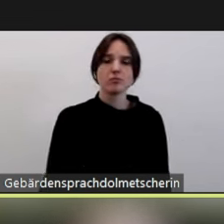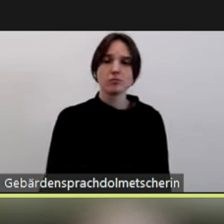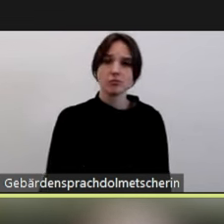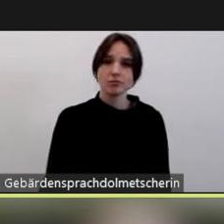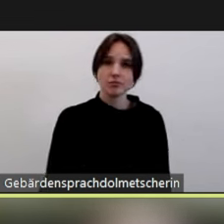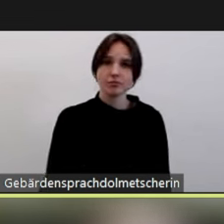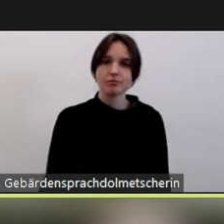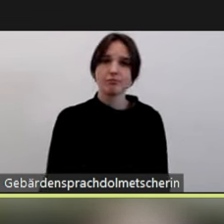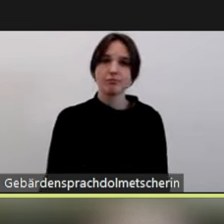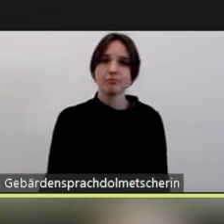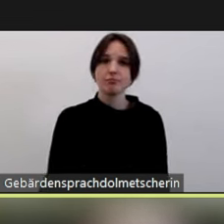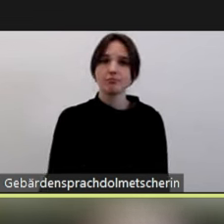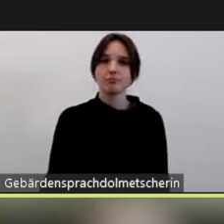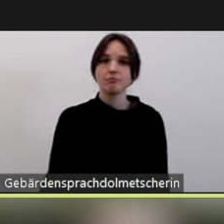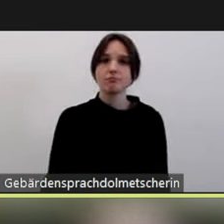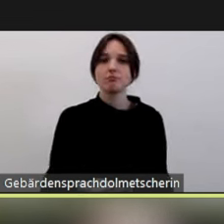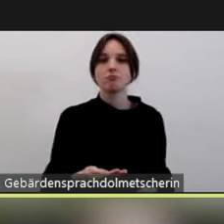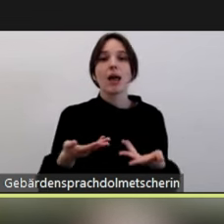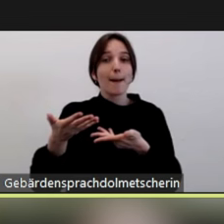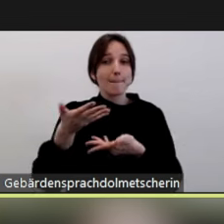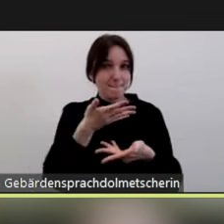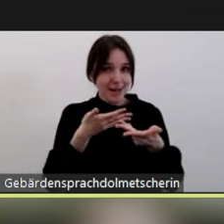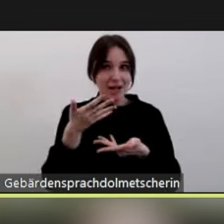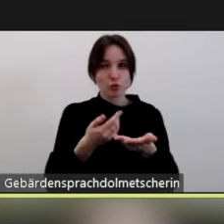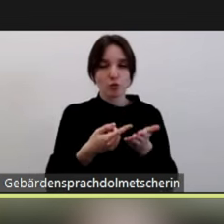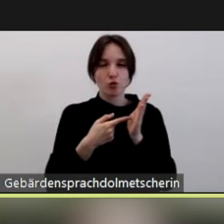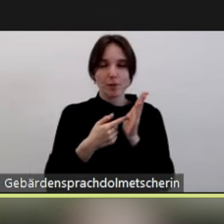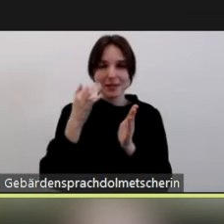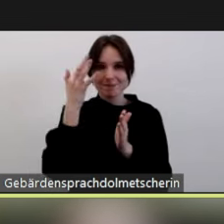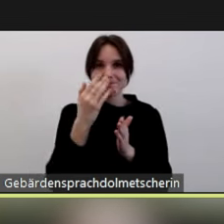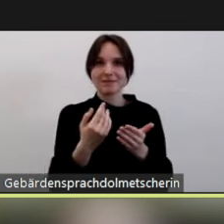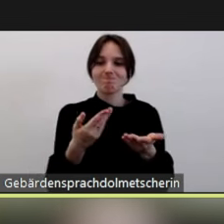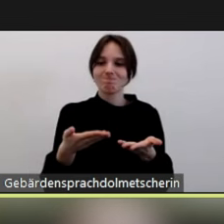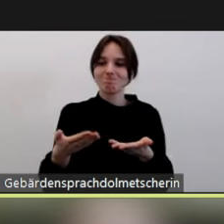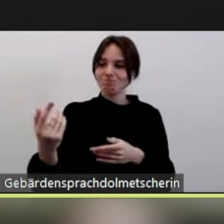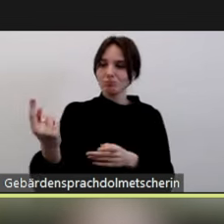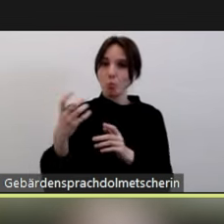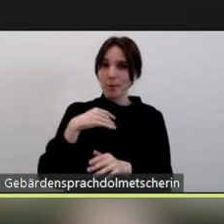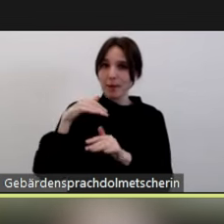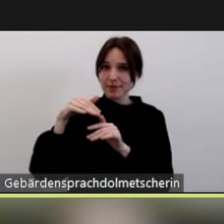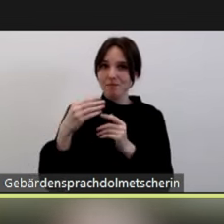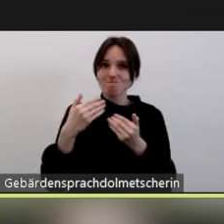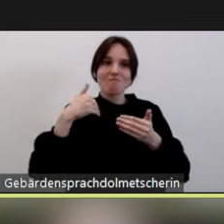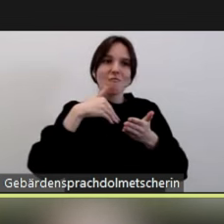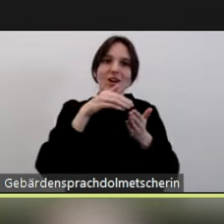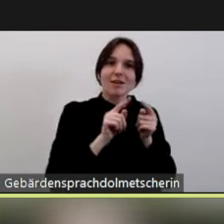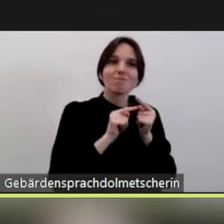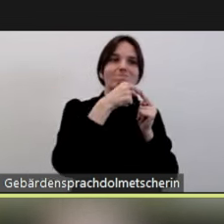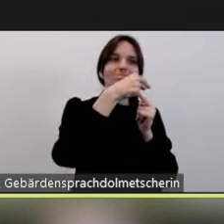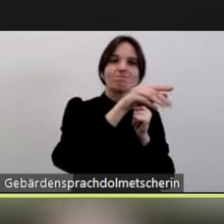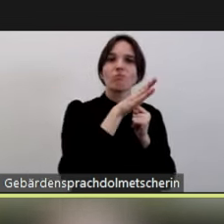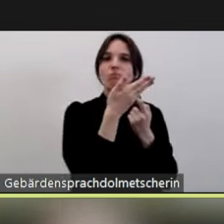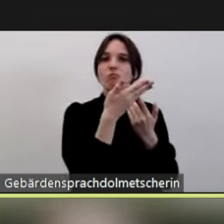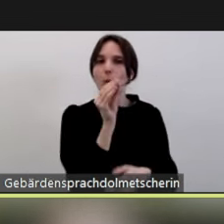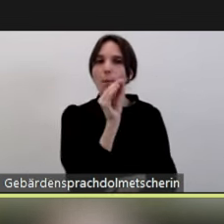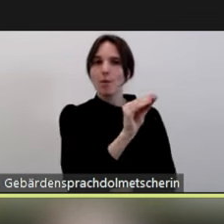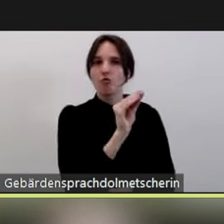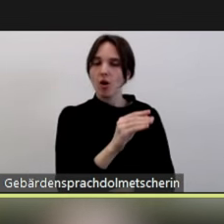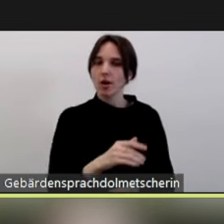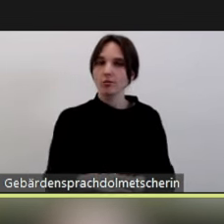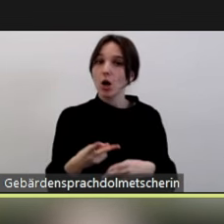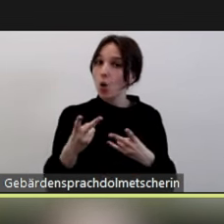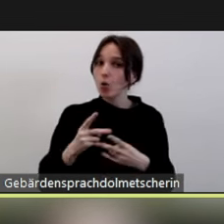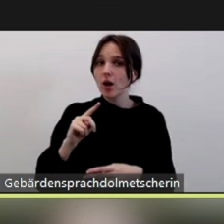fachadäquater Verweisberatung und Unterstützung von Betroffenen. Das kann zum Beispiel passieren, indem Meldungen